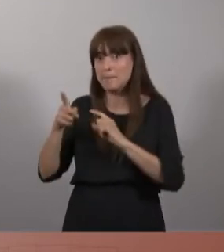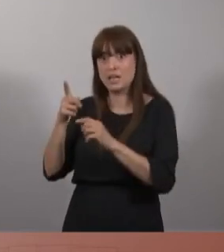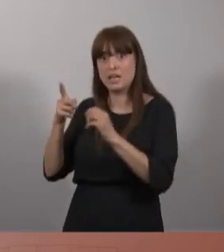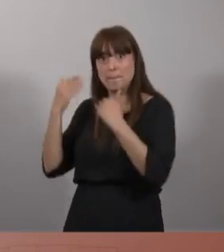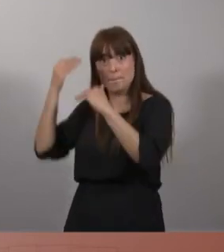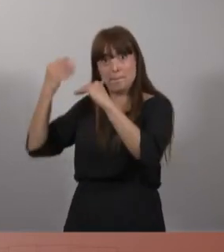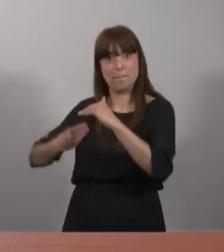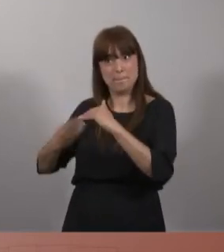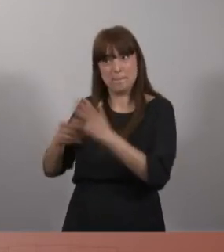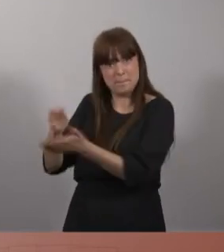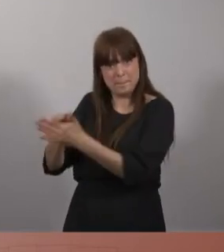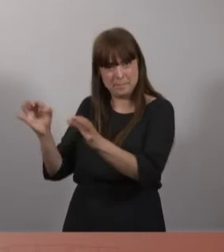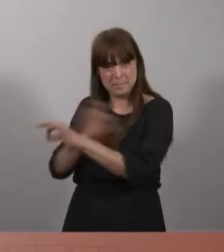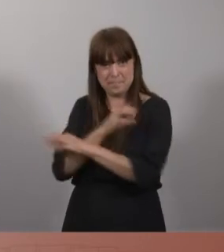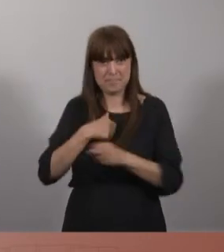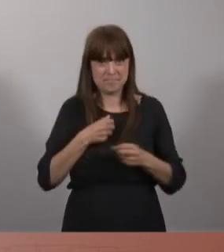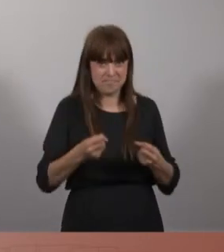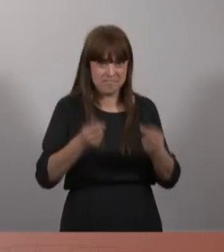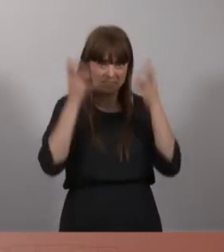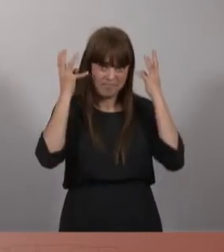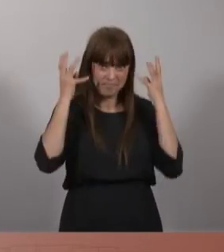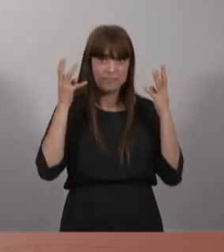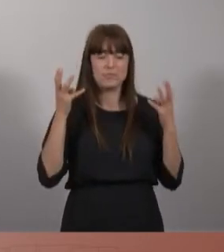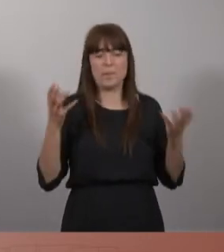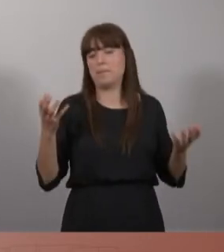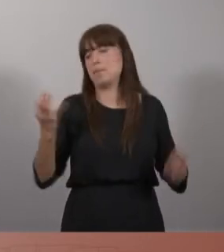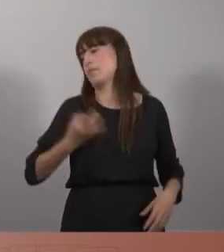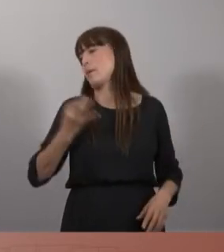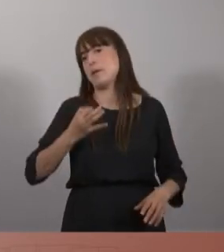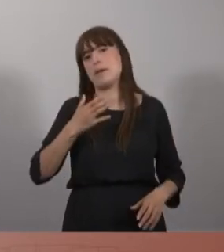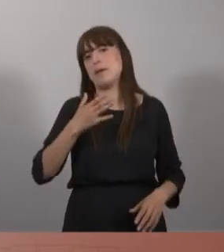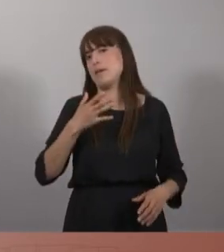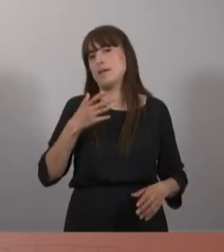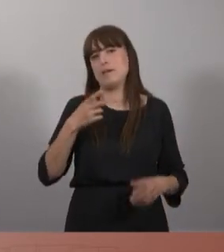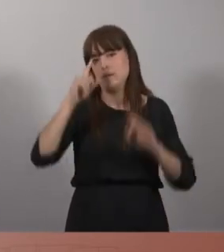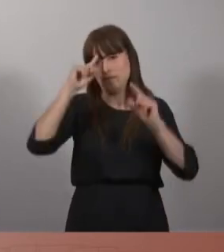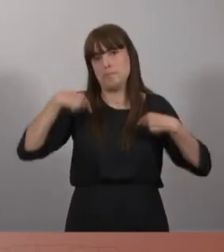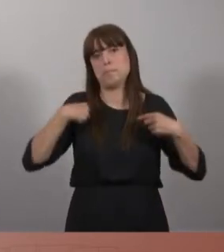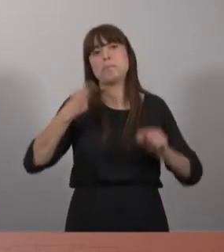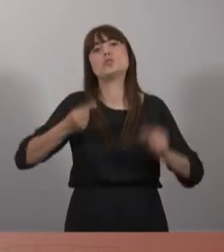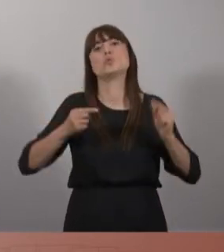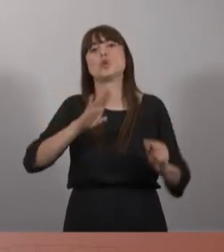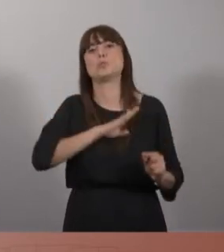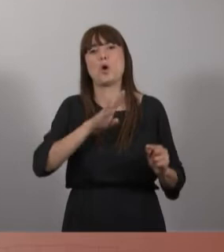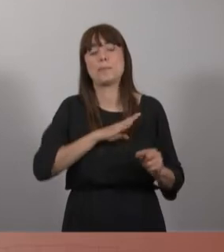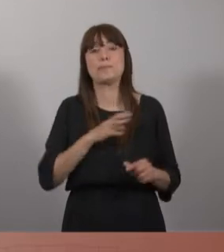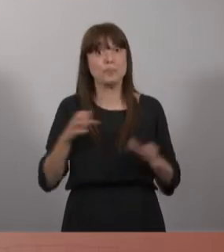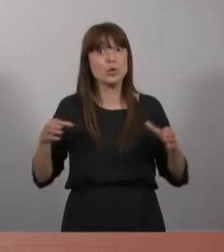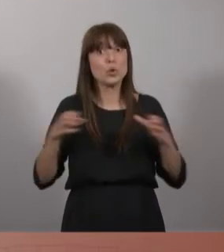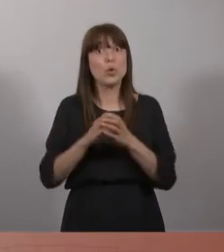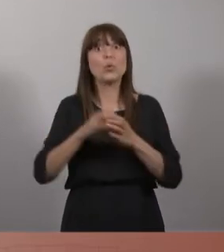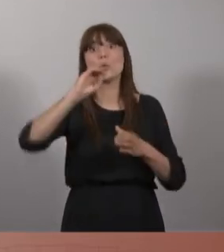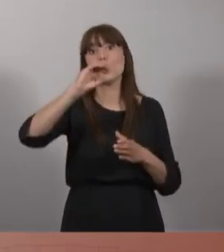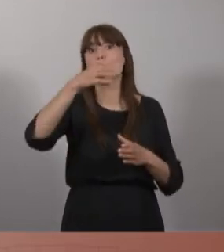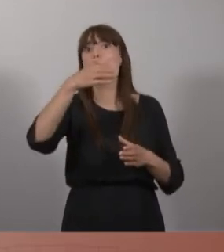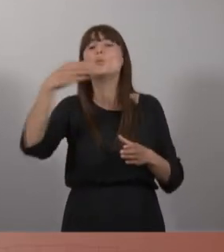garantia d'aquest dret passa per tenir un finançament propi. A part, no tenim capacitat legislativa. El grup dels comuns ens recordava que Catalunya té